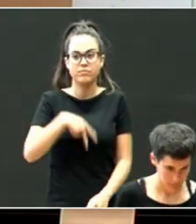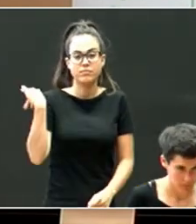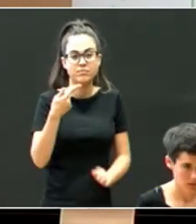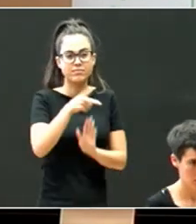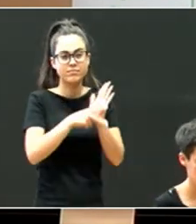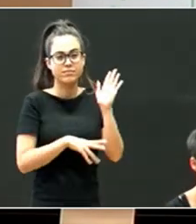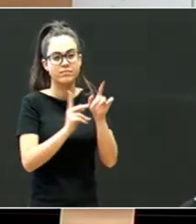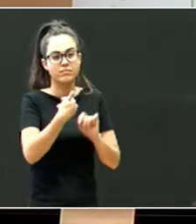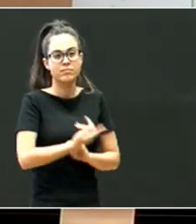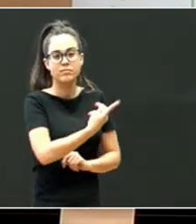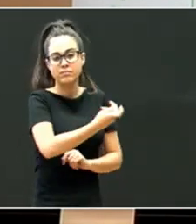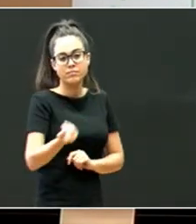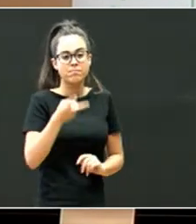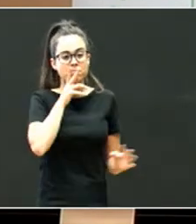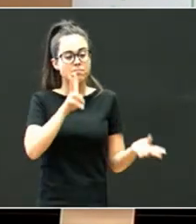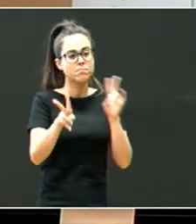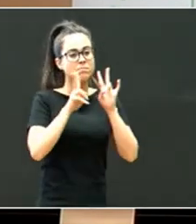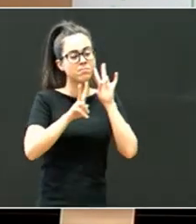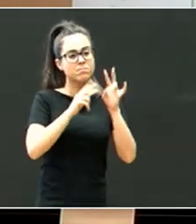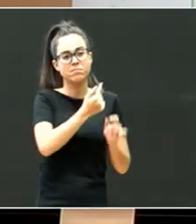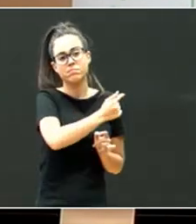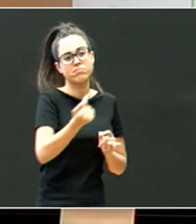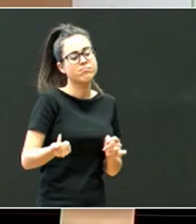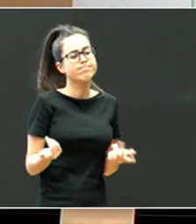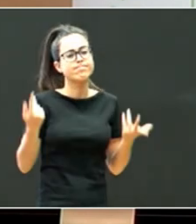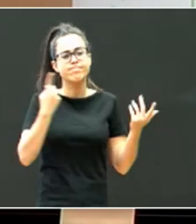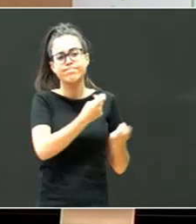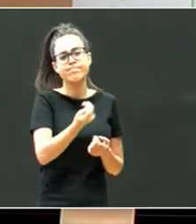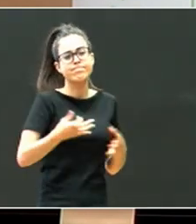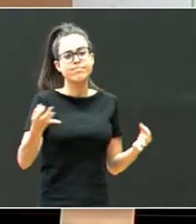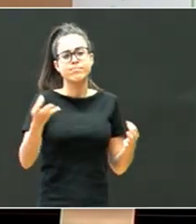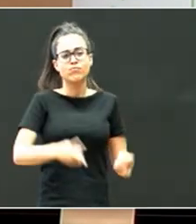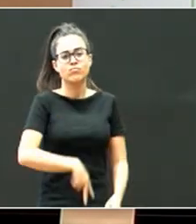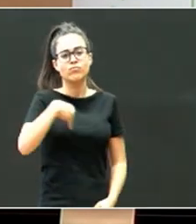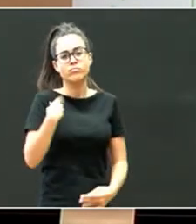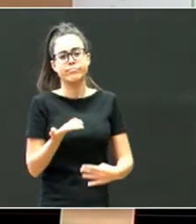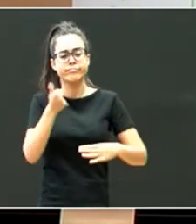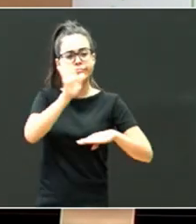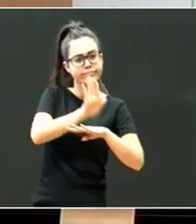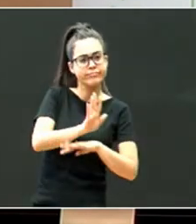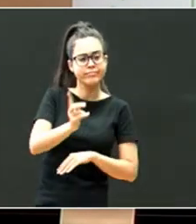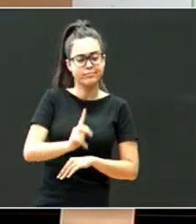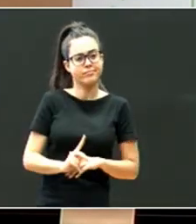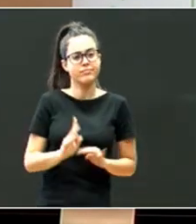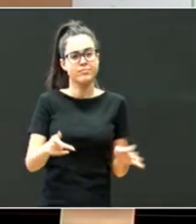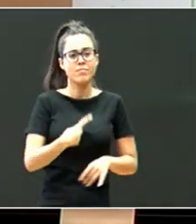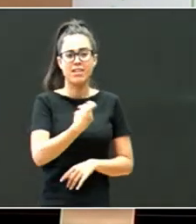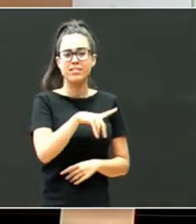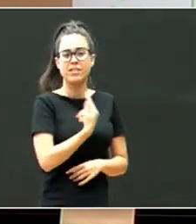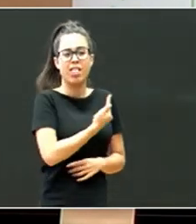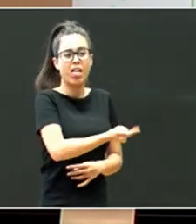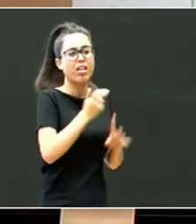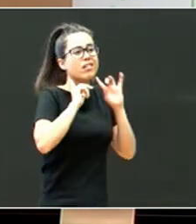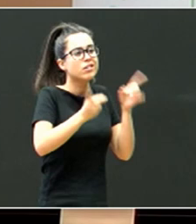behar dira, ba, bakoitzari dagoskisonak, osea, ez da, orokorrean planteatzen diren neurriak, ba, izik eta kasuz, kasu,